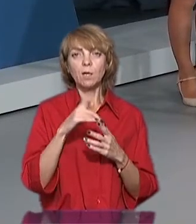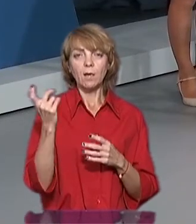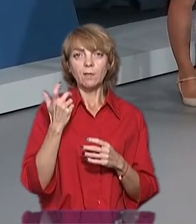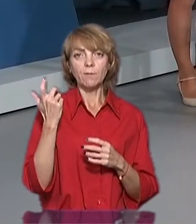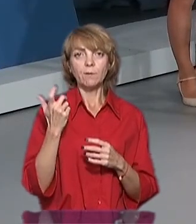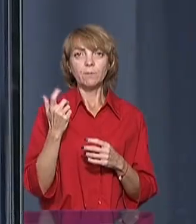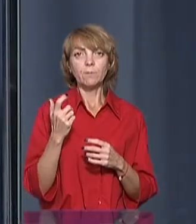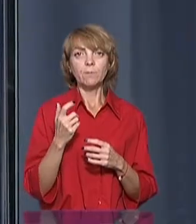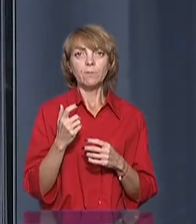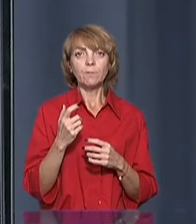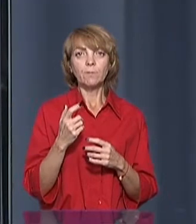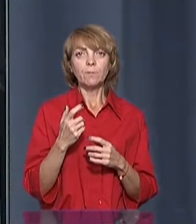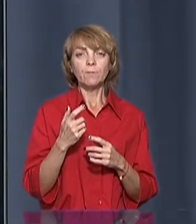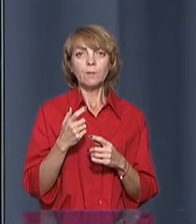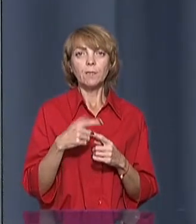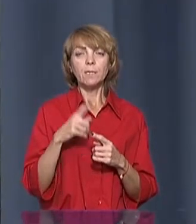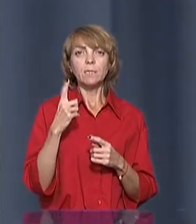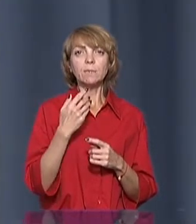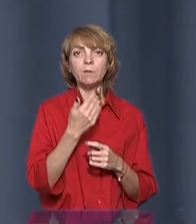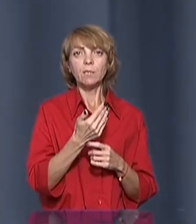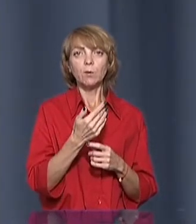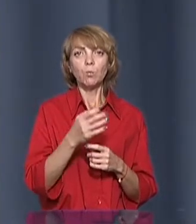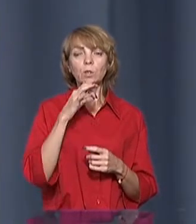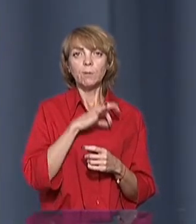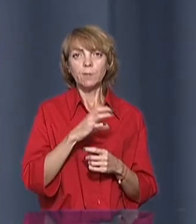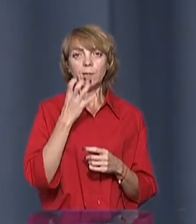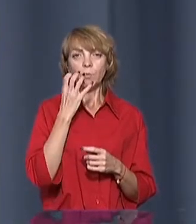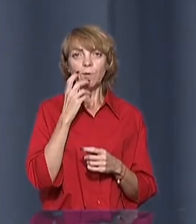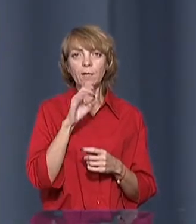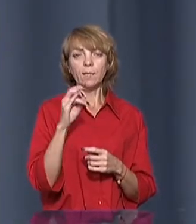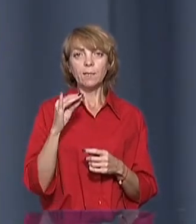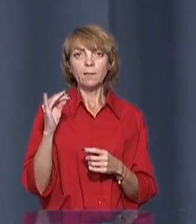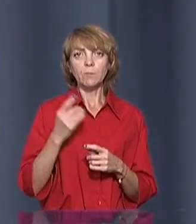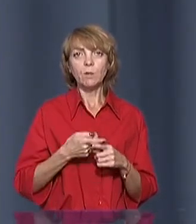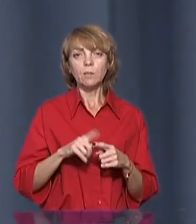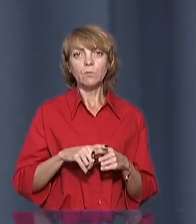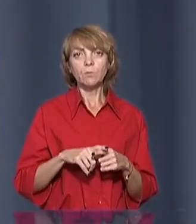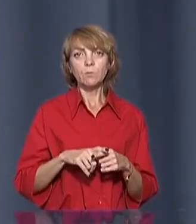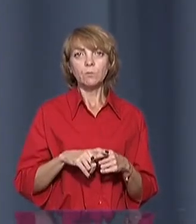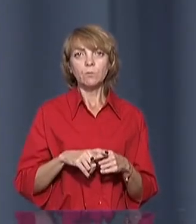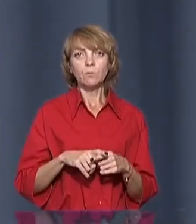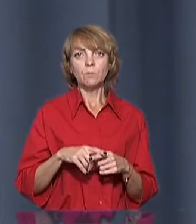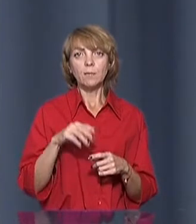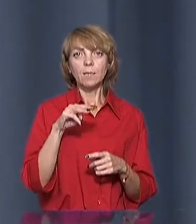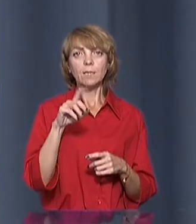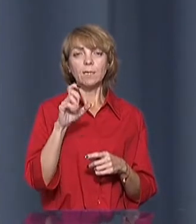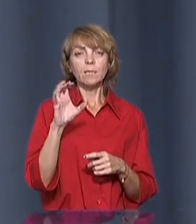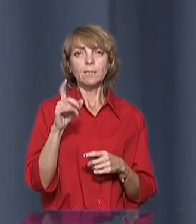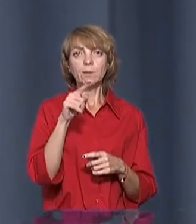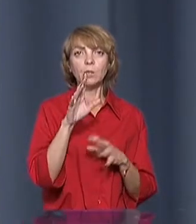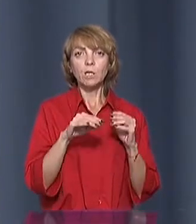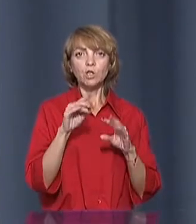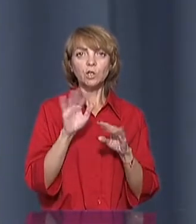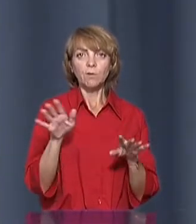єдинний їх потребитель теплової енергії, тому, якщо ХТС ними не розсітується,